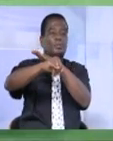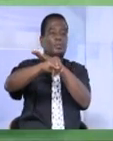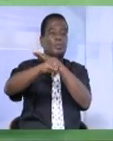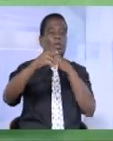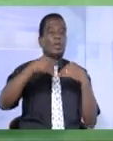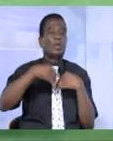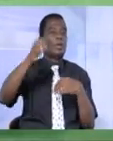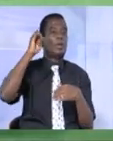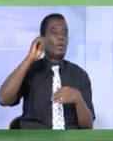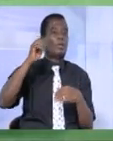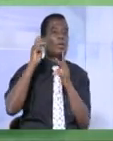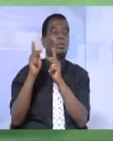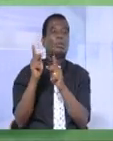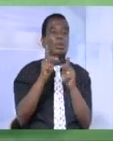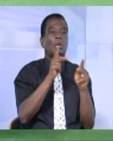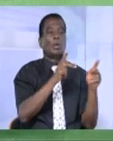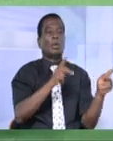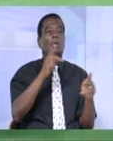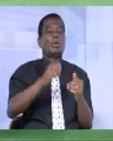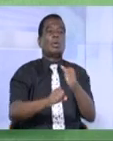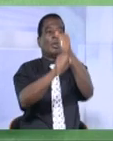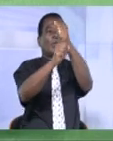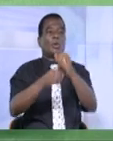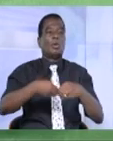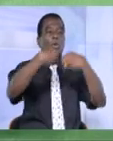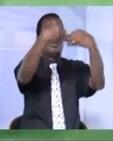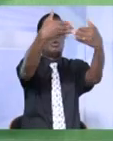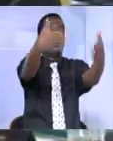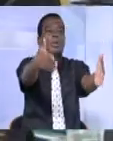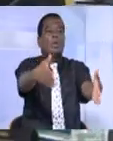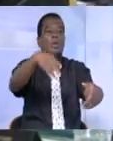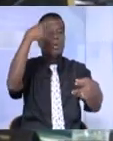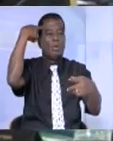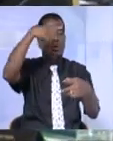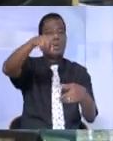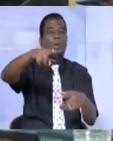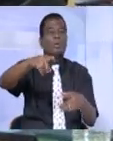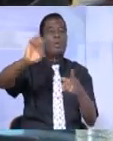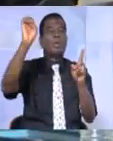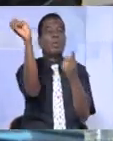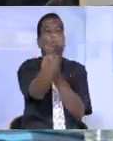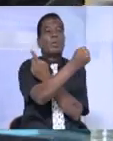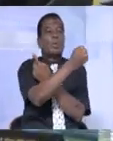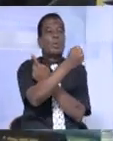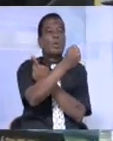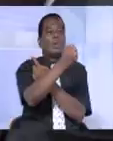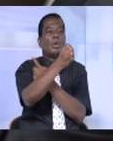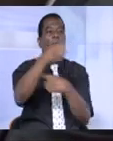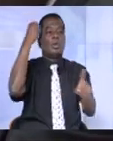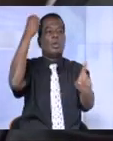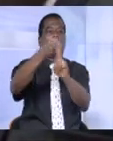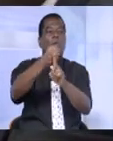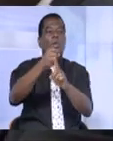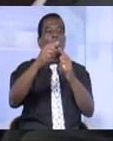il a été proposé qu'un soutien soit apporté pour éviter justement un impact